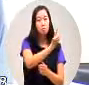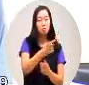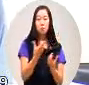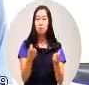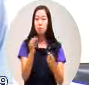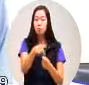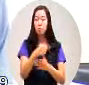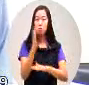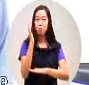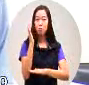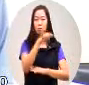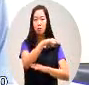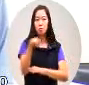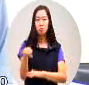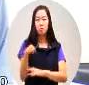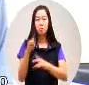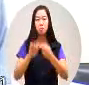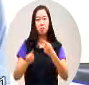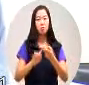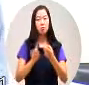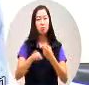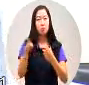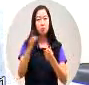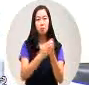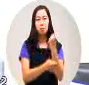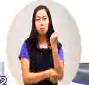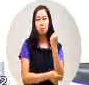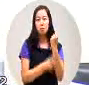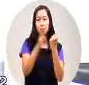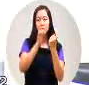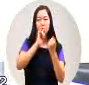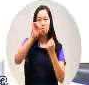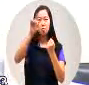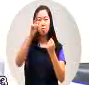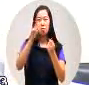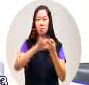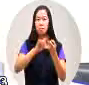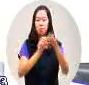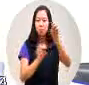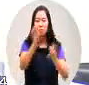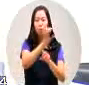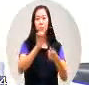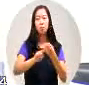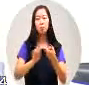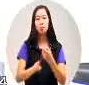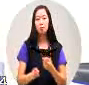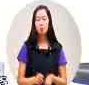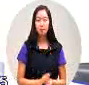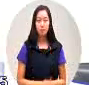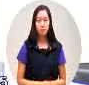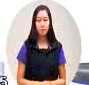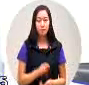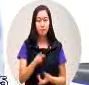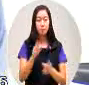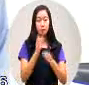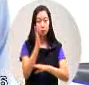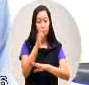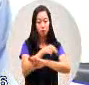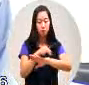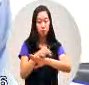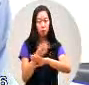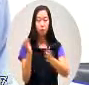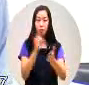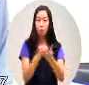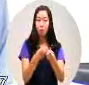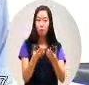的政府呢是违反所谓的由下而上的政策形成由上而下的政策到最后